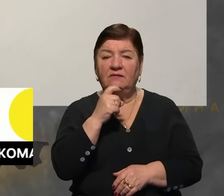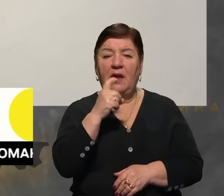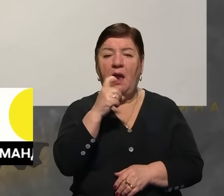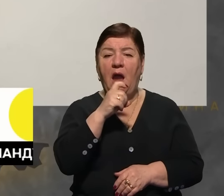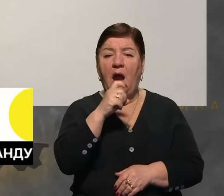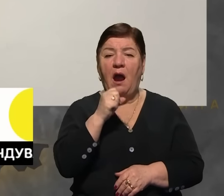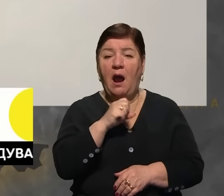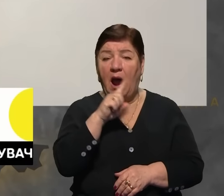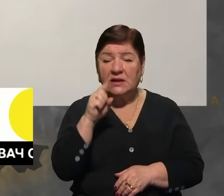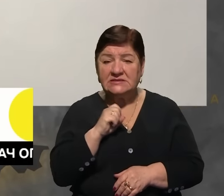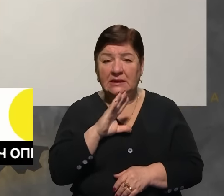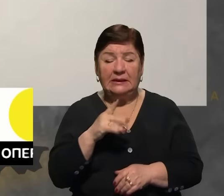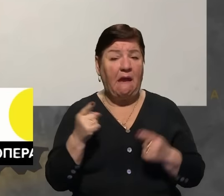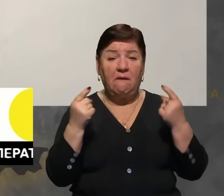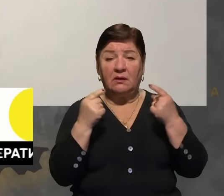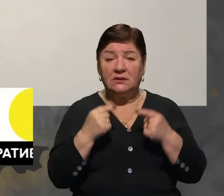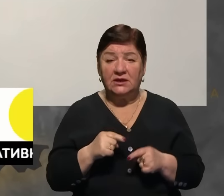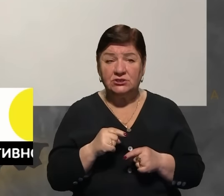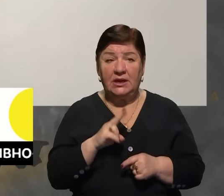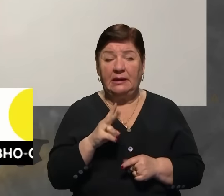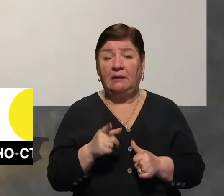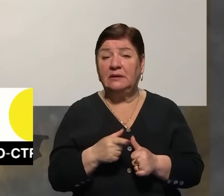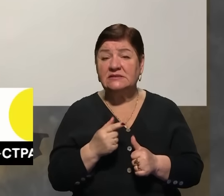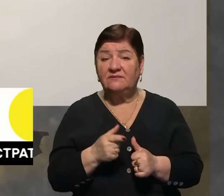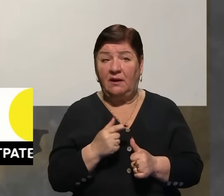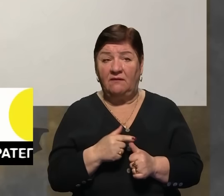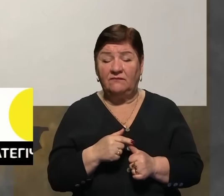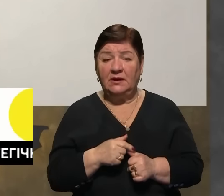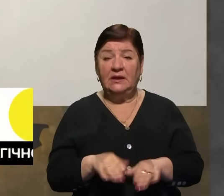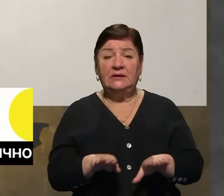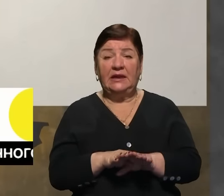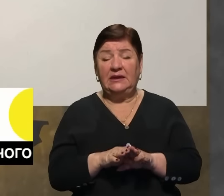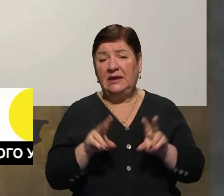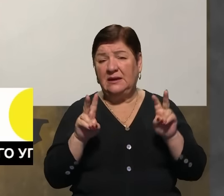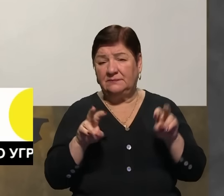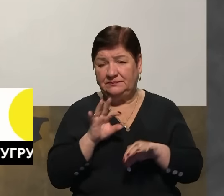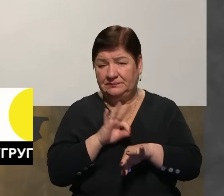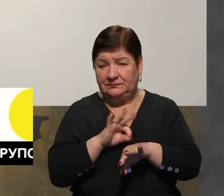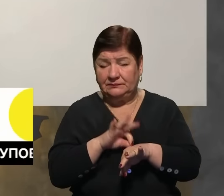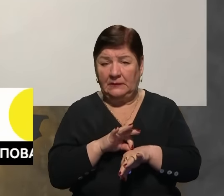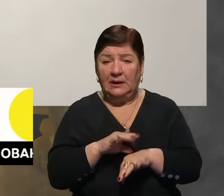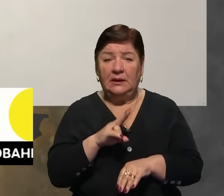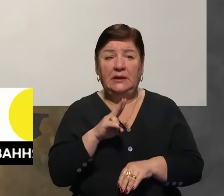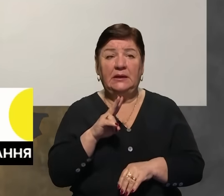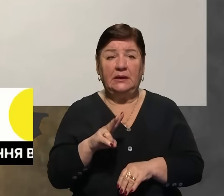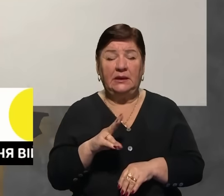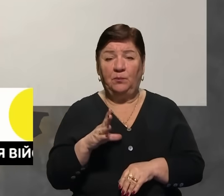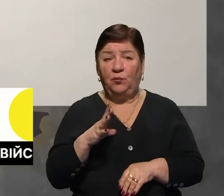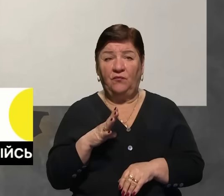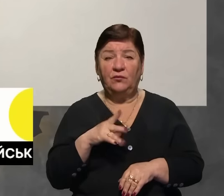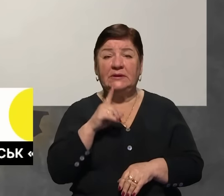некритичний, який визивав некритичні симптоми, просто, скоріше, ківують зі строю